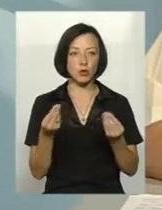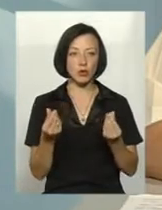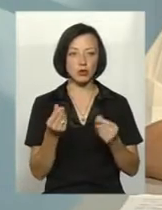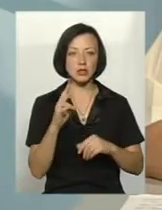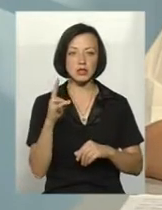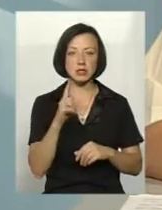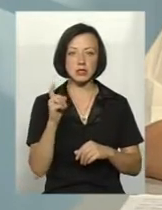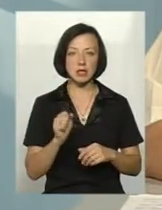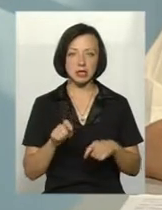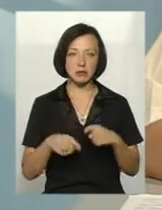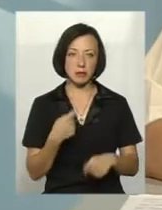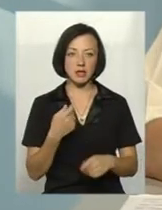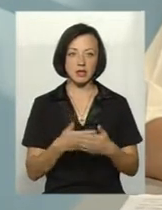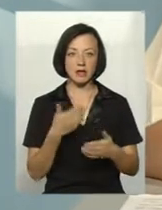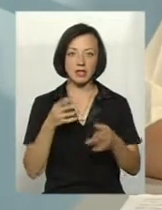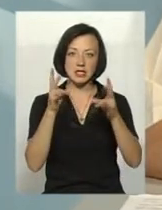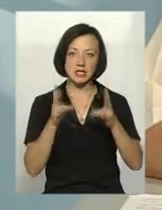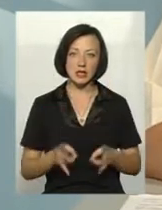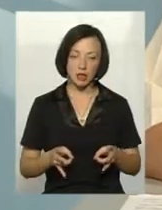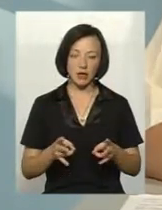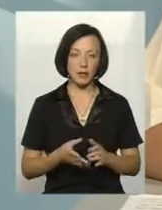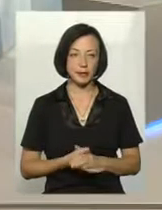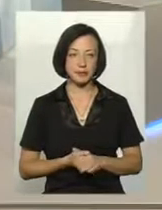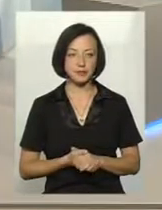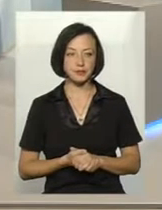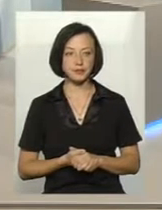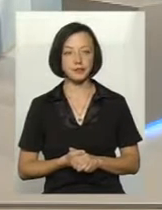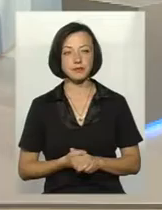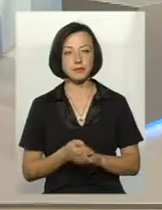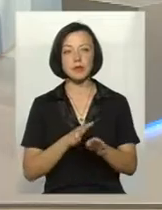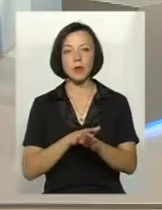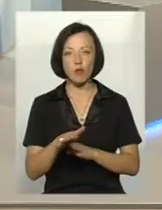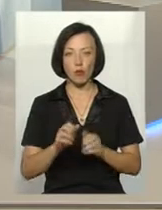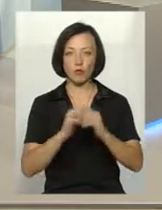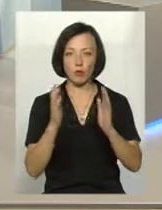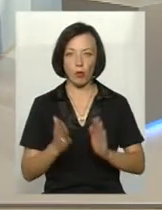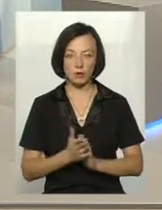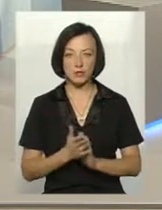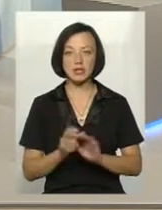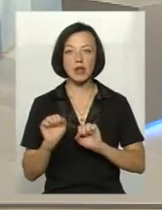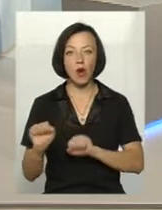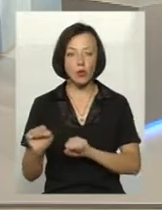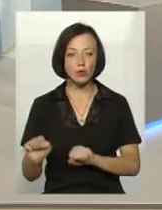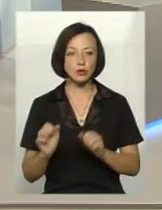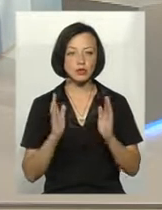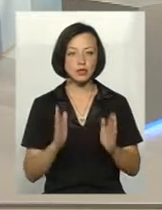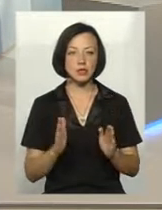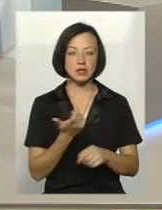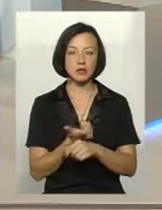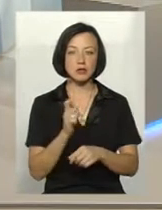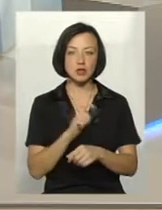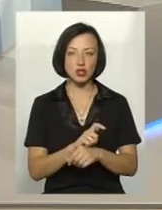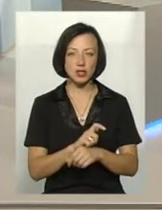збитки, понесені від стихії чи інші випадки. По повному обсязі. Страхують тільки більшості,